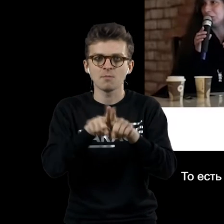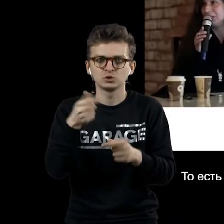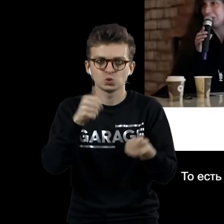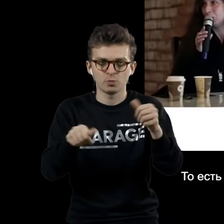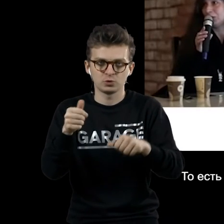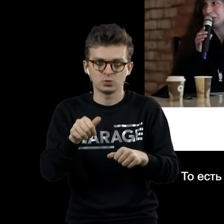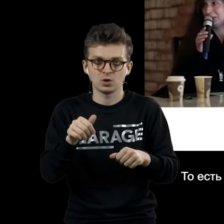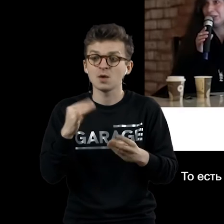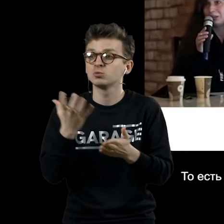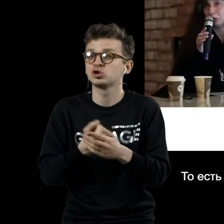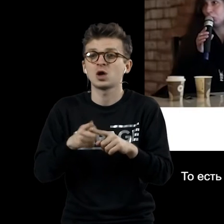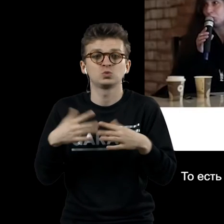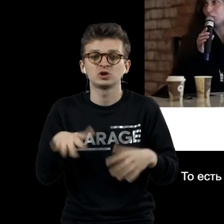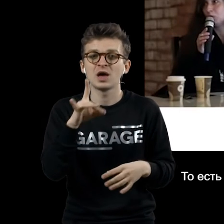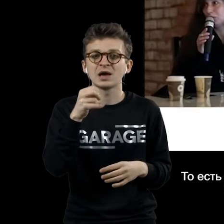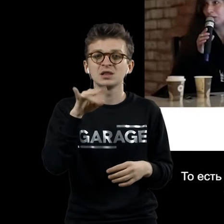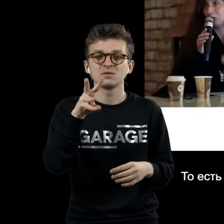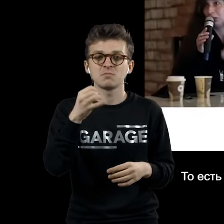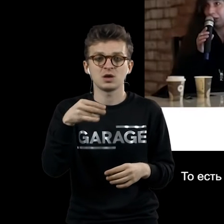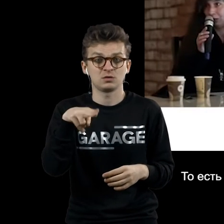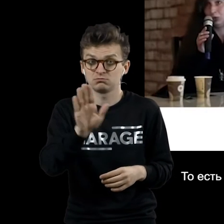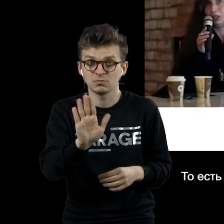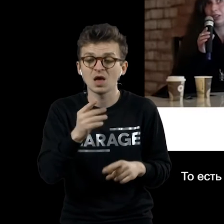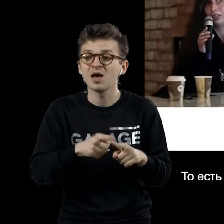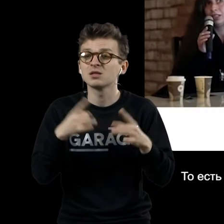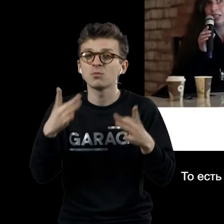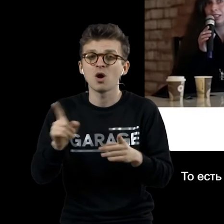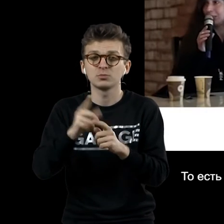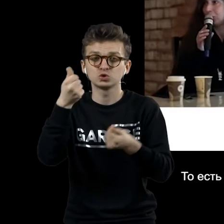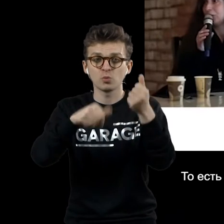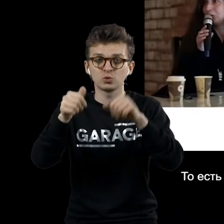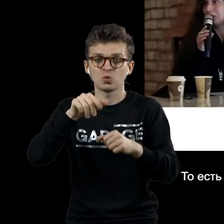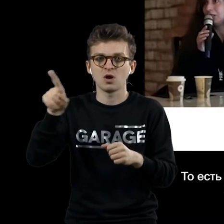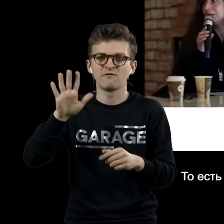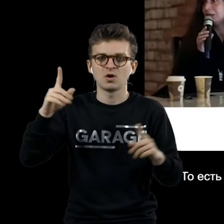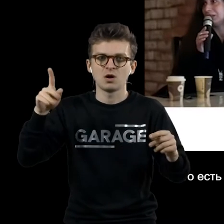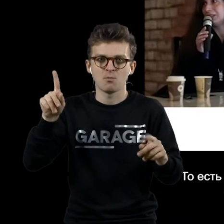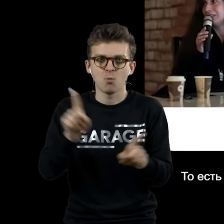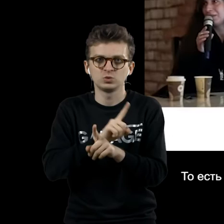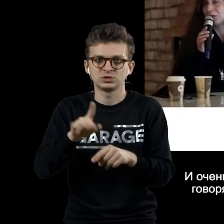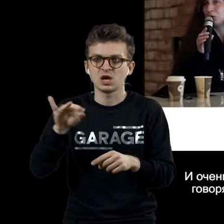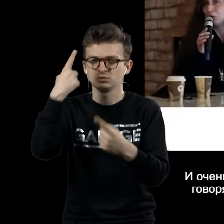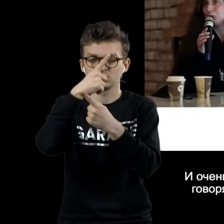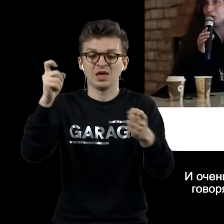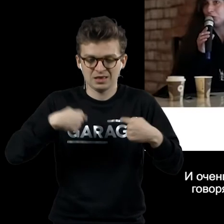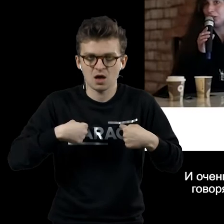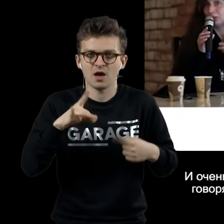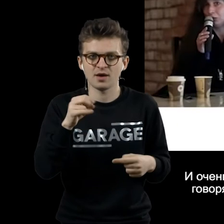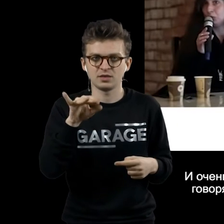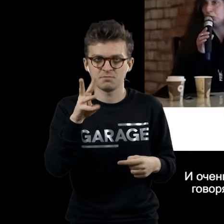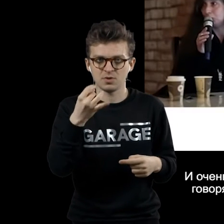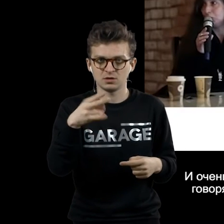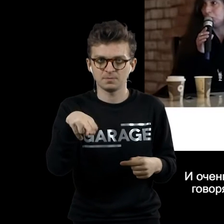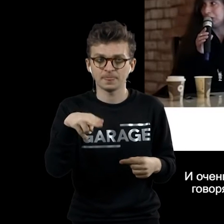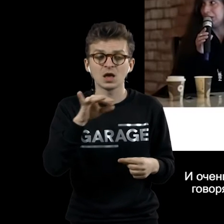вообще уже это никакой не ради-мейт, это просто скульптура, которая стоит в музее и сообщает, что она ради-мейт. И очень умный Дюшан,